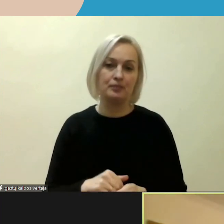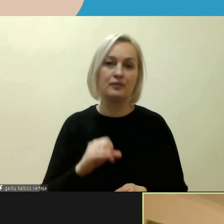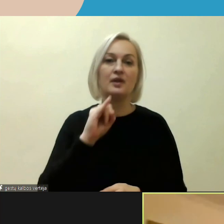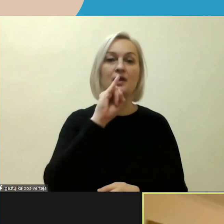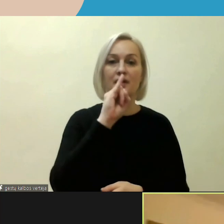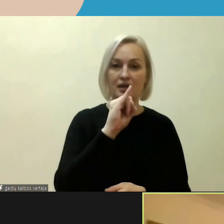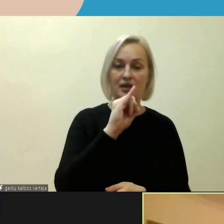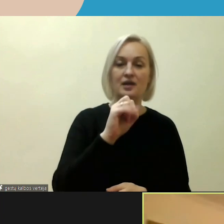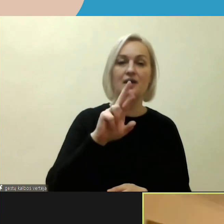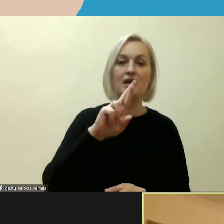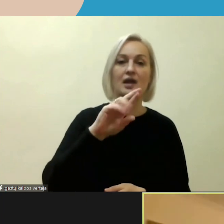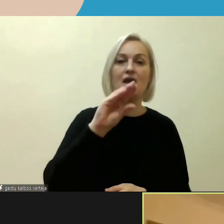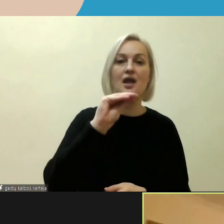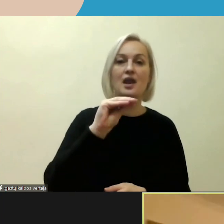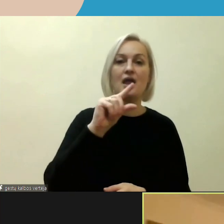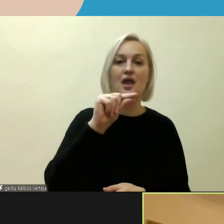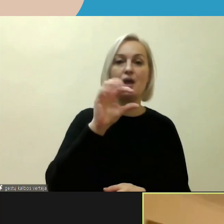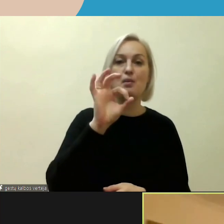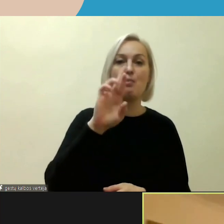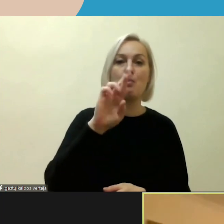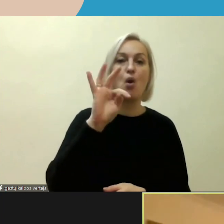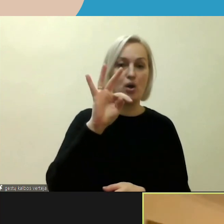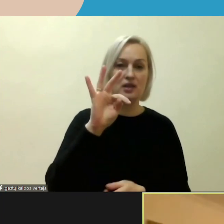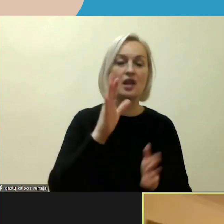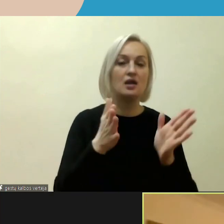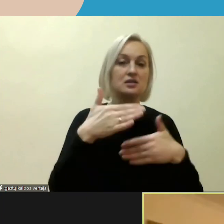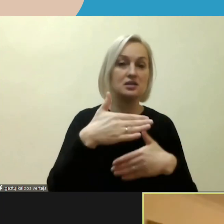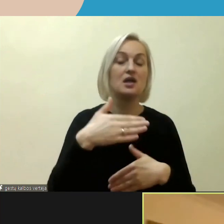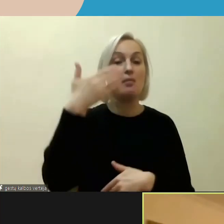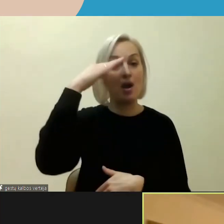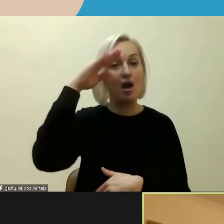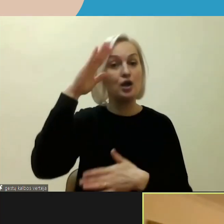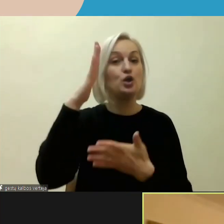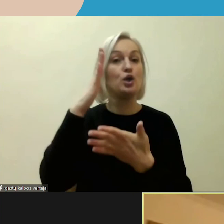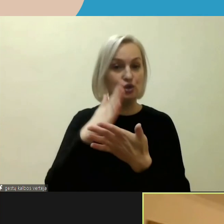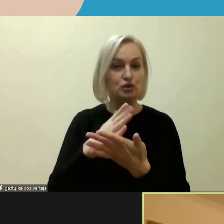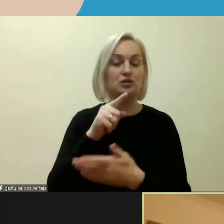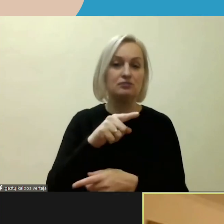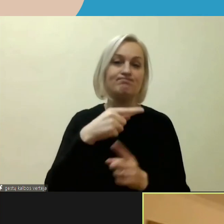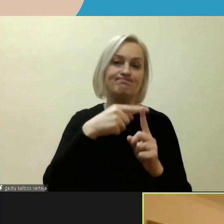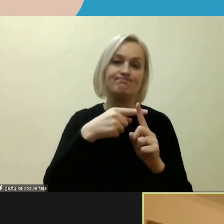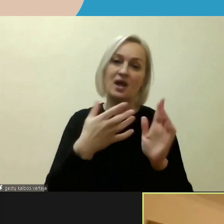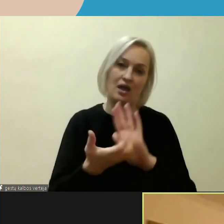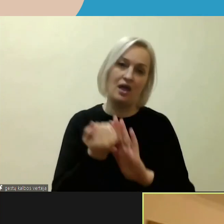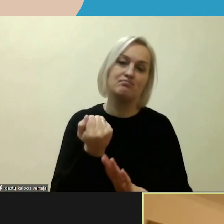sistemą airioje. Todėl galbūt